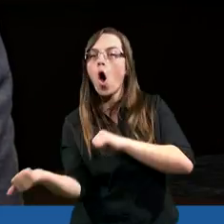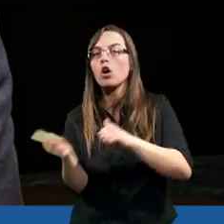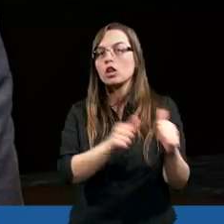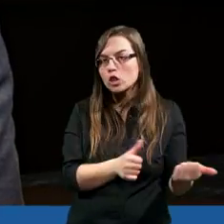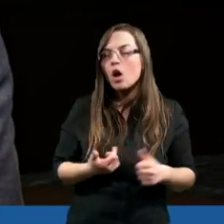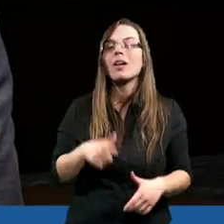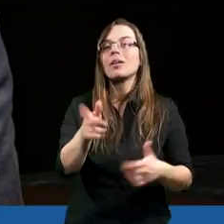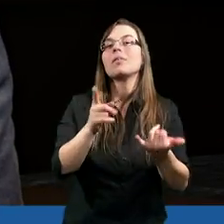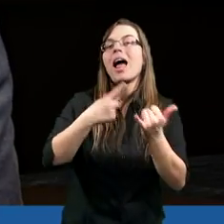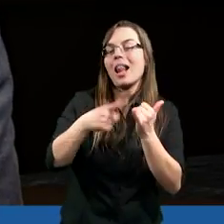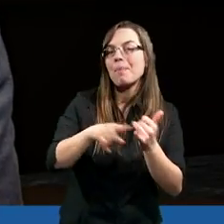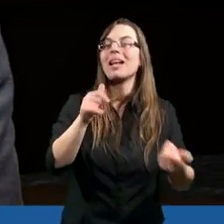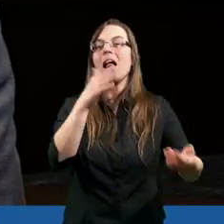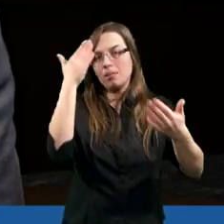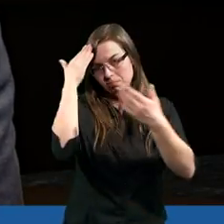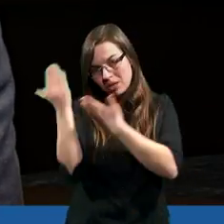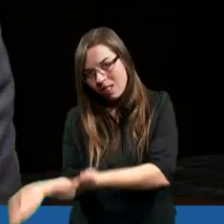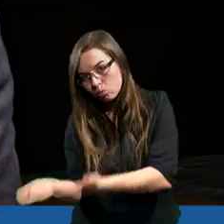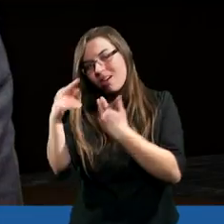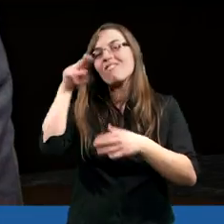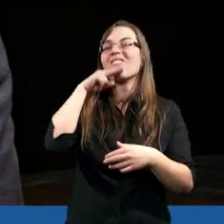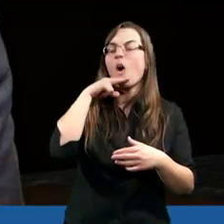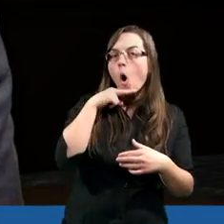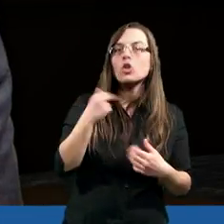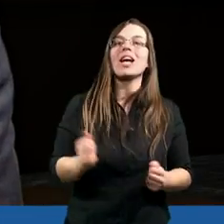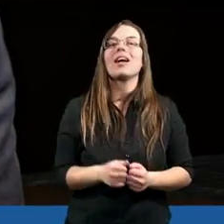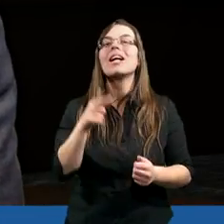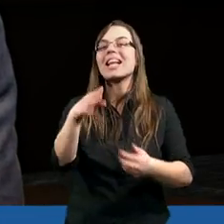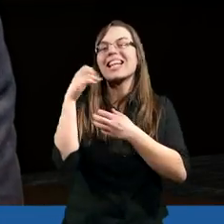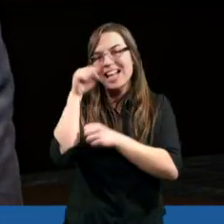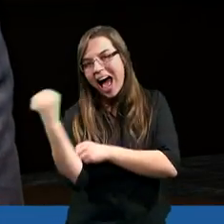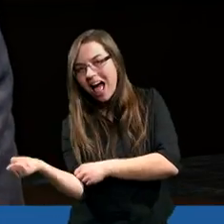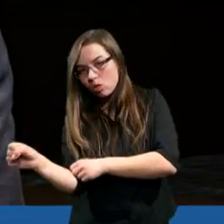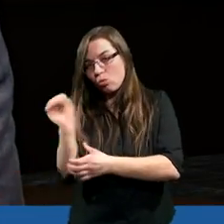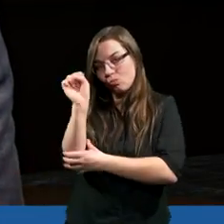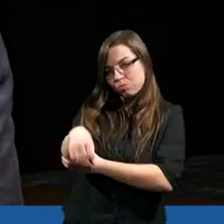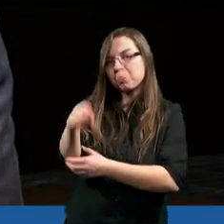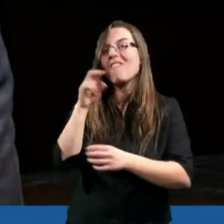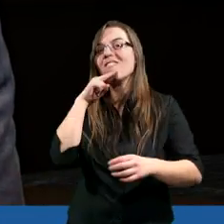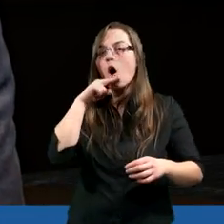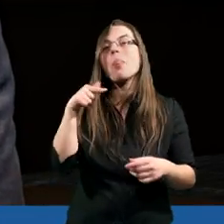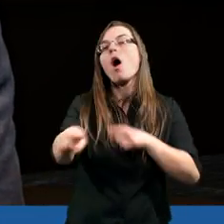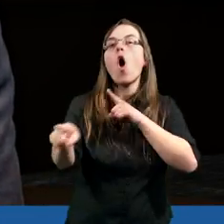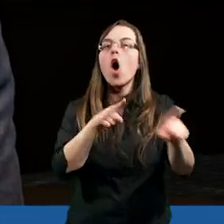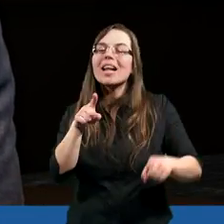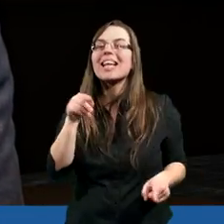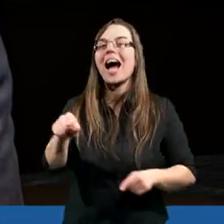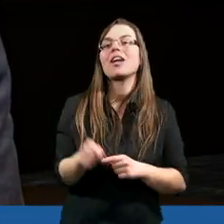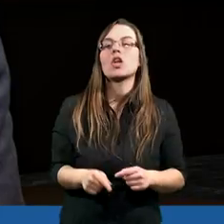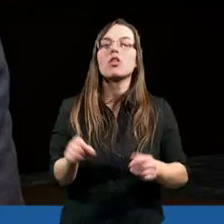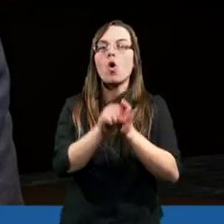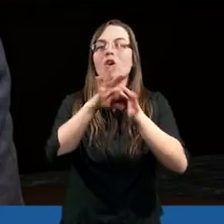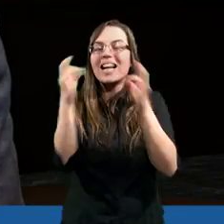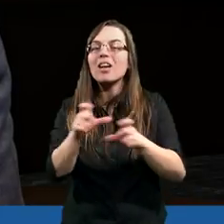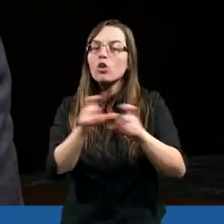polegał na pełnym zanurzeniu się w wodzie i wynurzeniu. Zanurzenie oznacza śmierć dla doczesności, dla tego świata